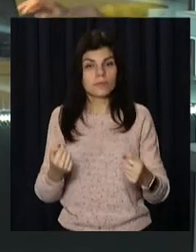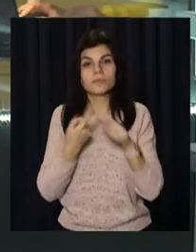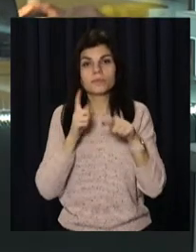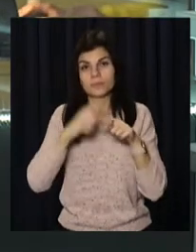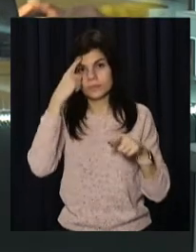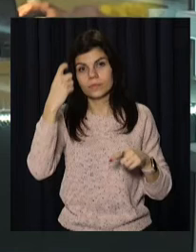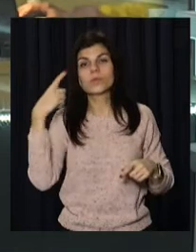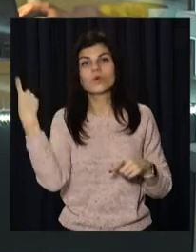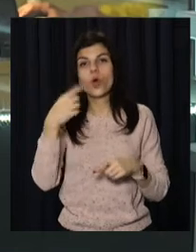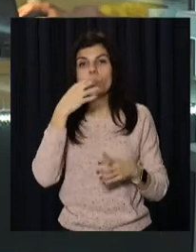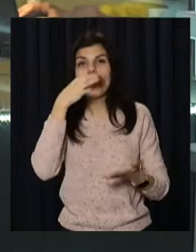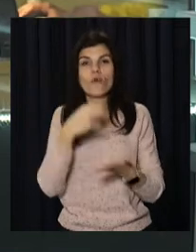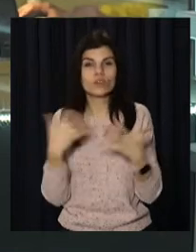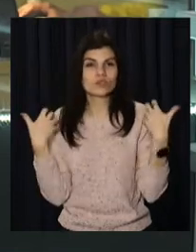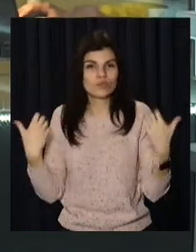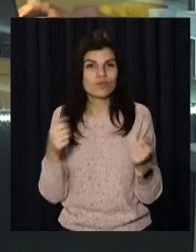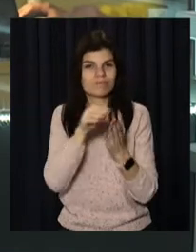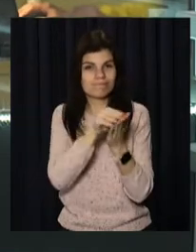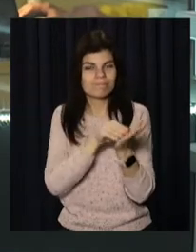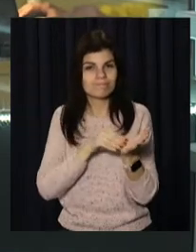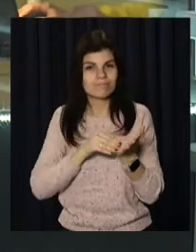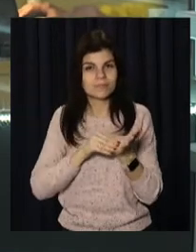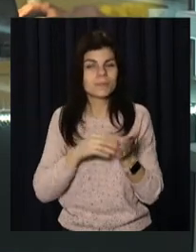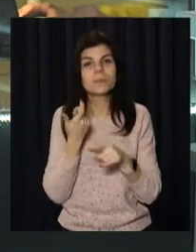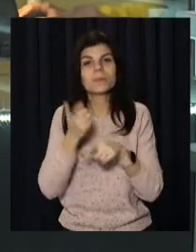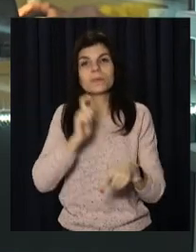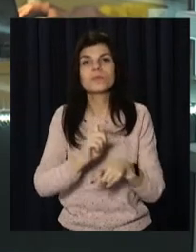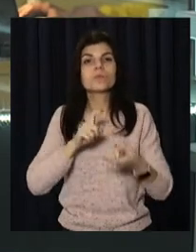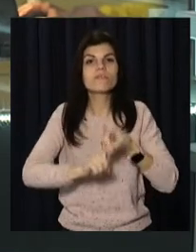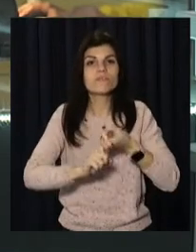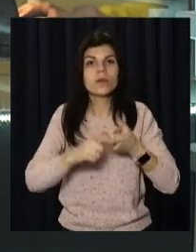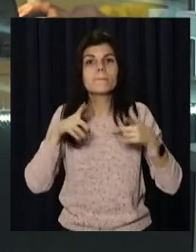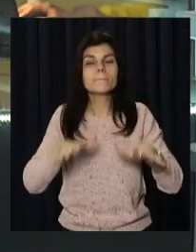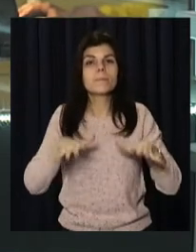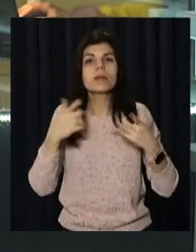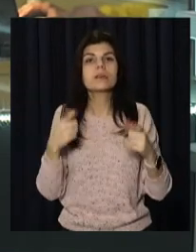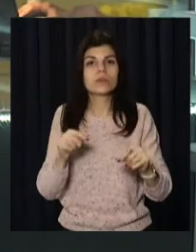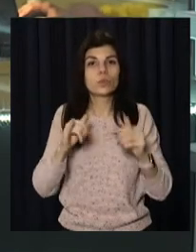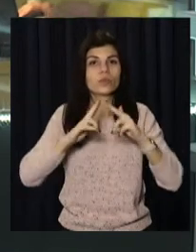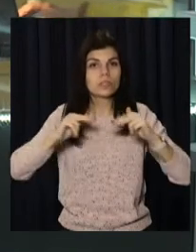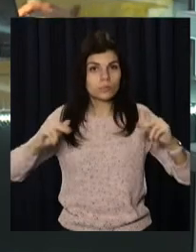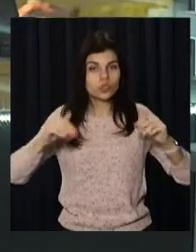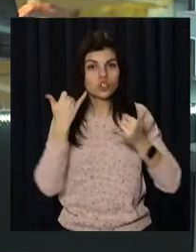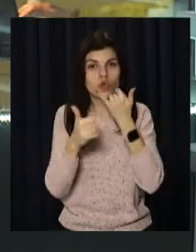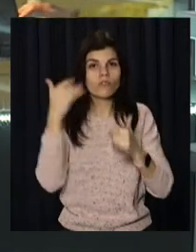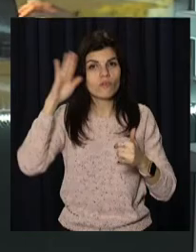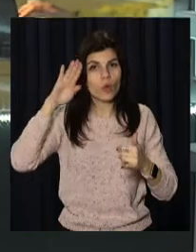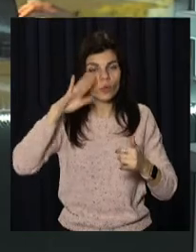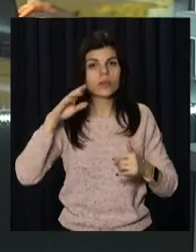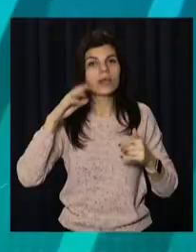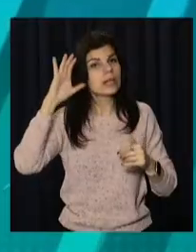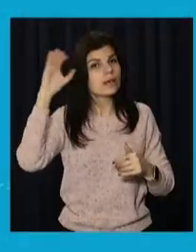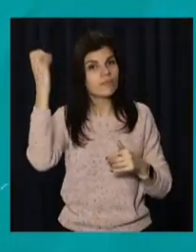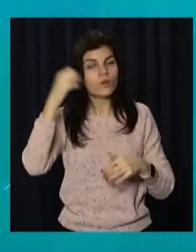Про це повідомили в обласному департаменті охорони здоров'я. Найбільше нових інфікованих зареєстрували у Дніпрі, Жовтих Водах,